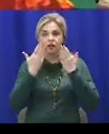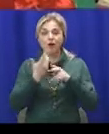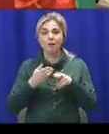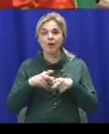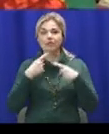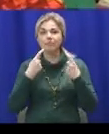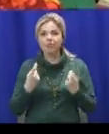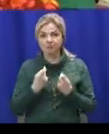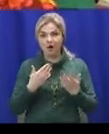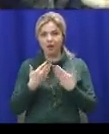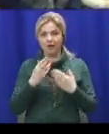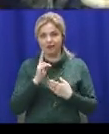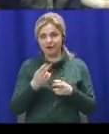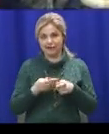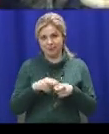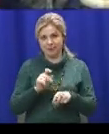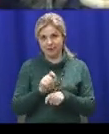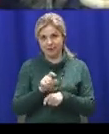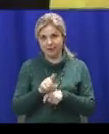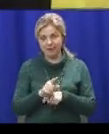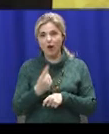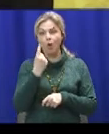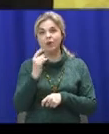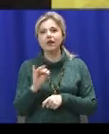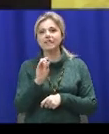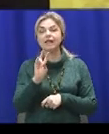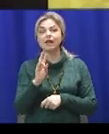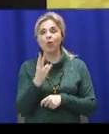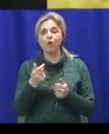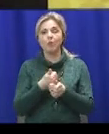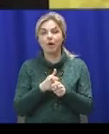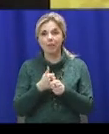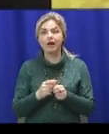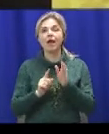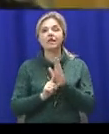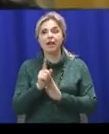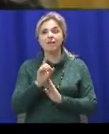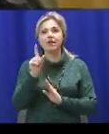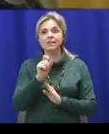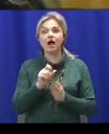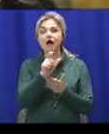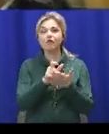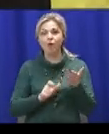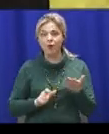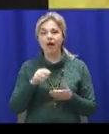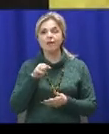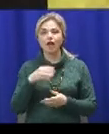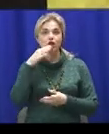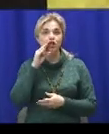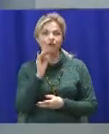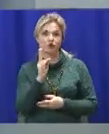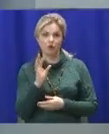поставилася до цього завдання. В одній з миколаївських бібліотек поставили моновиставу за мотивами творів Тараса Чевченка.